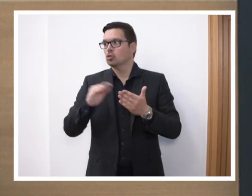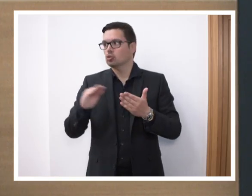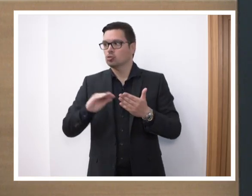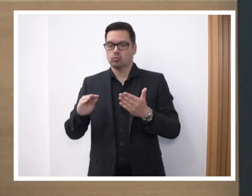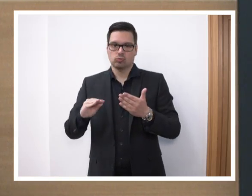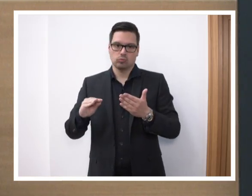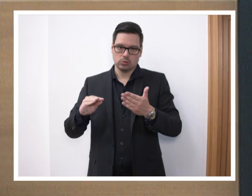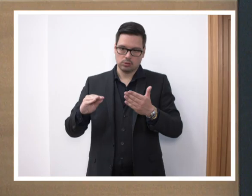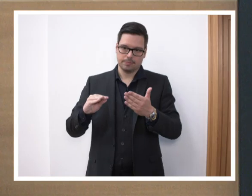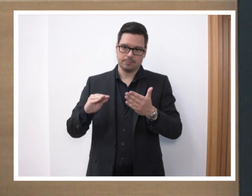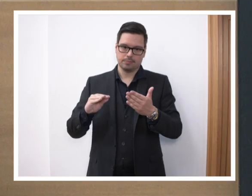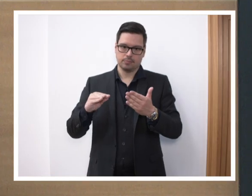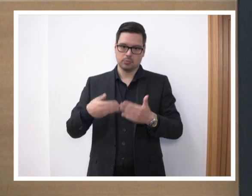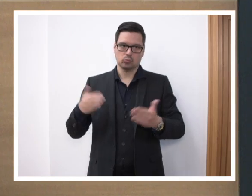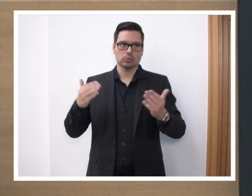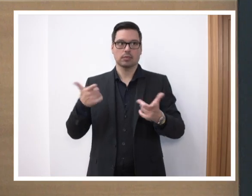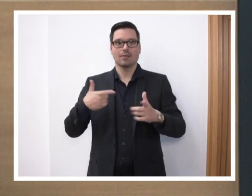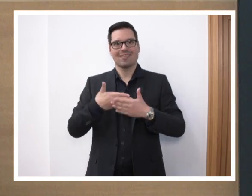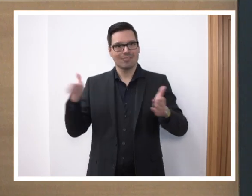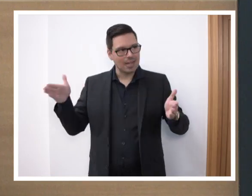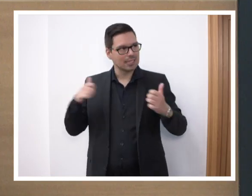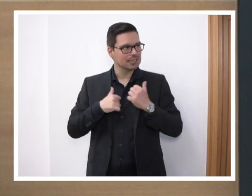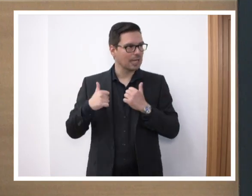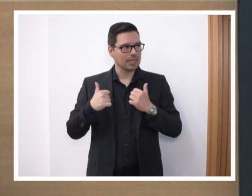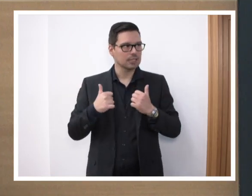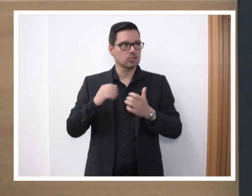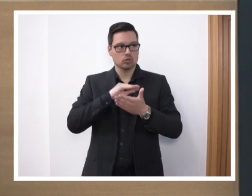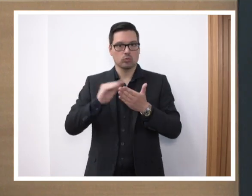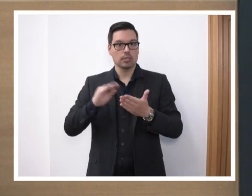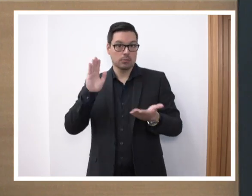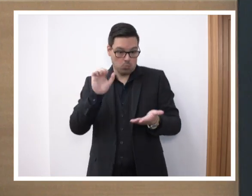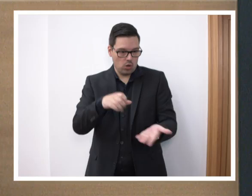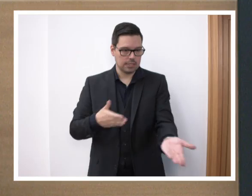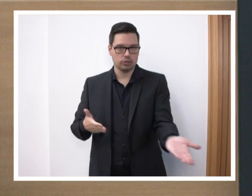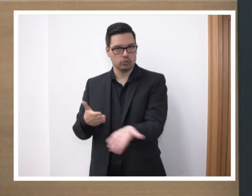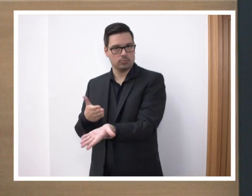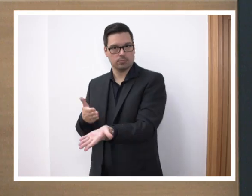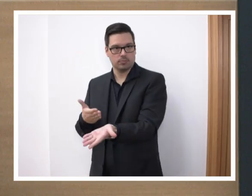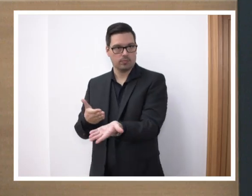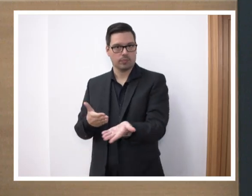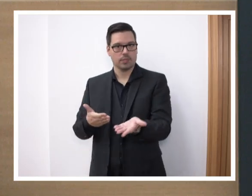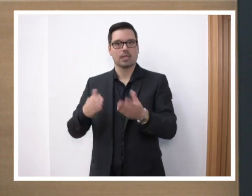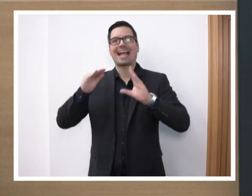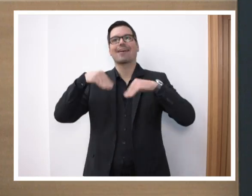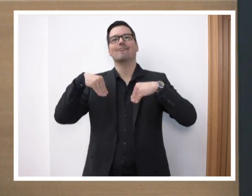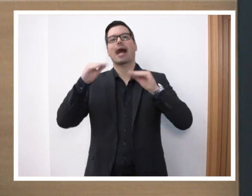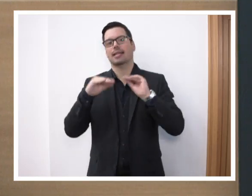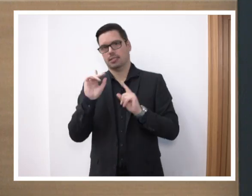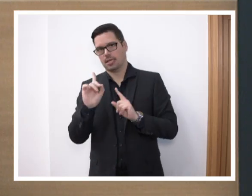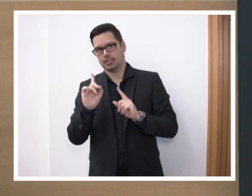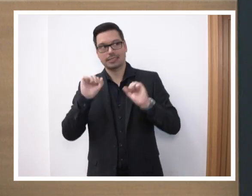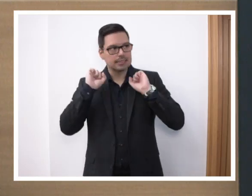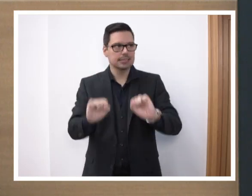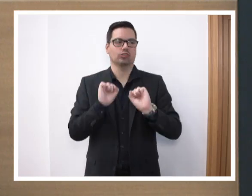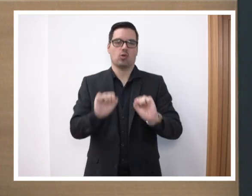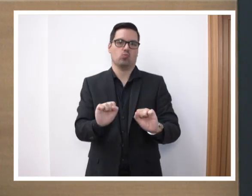ganz im Gegenteil. Möchte ein freier Träger eine Ersatzschule gründen, ist das nach wie vor möglich unter dem Aspekt der Qualität. Qualitätssicherung